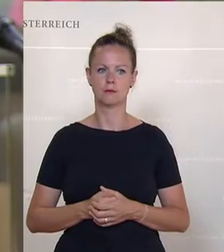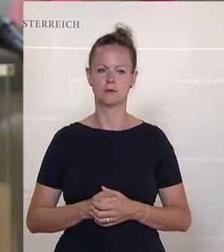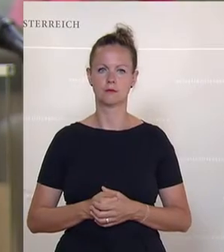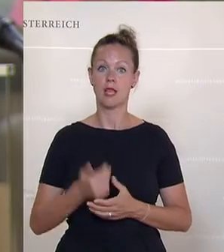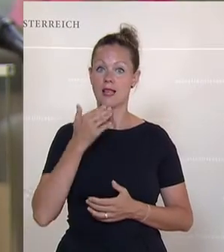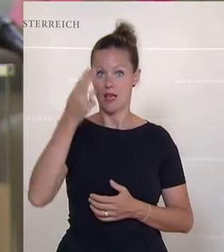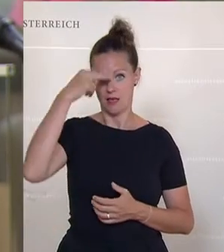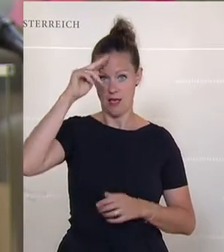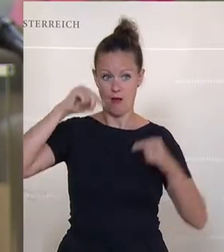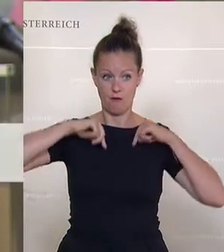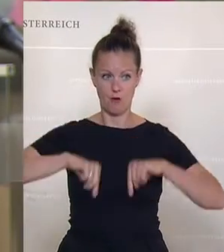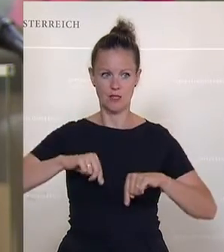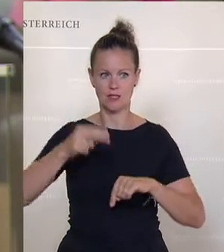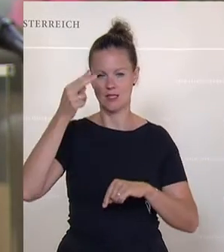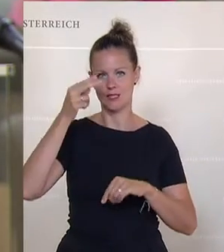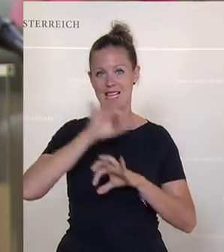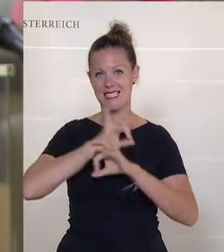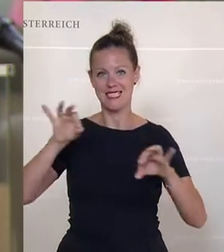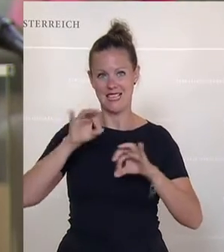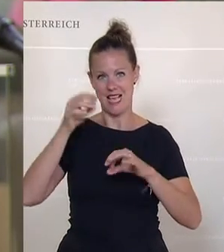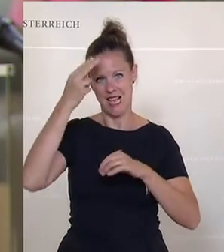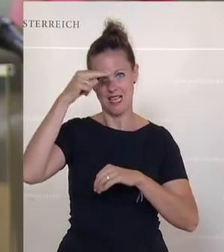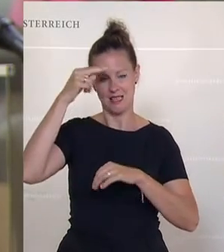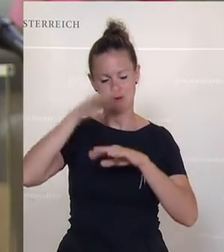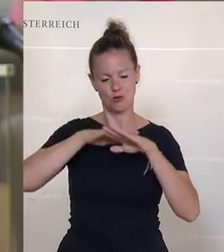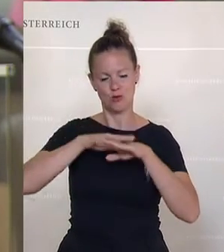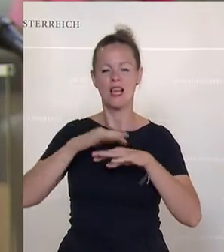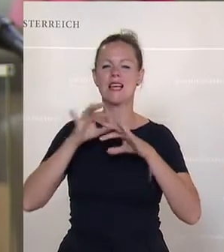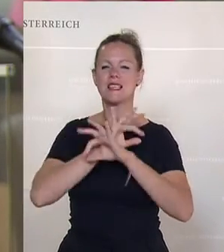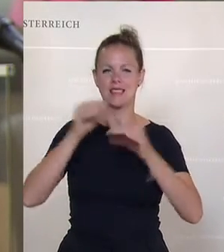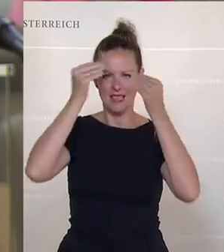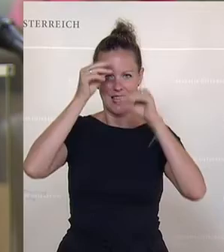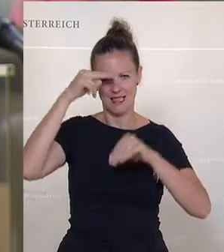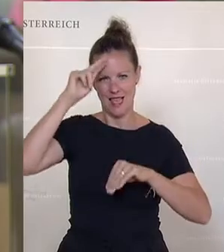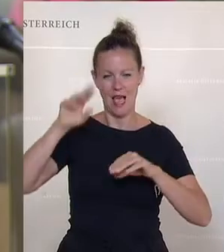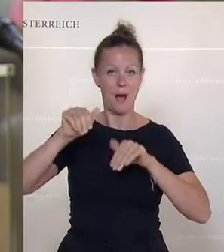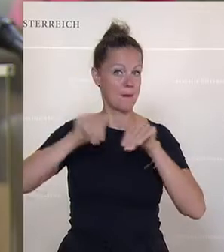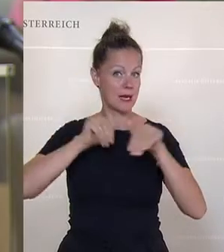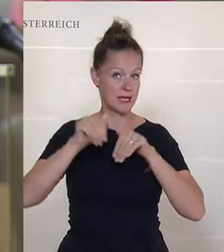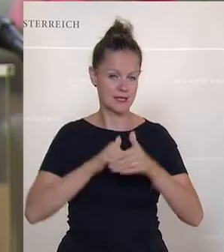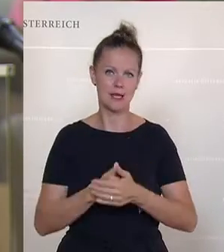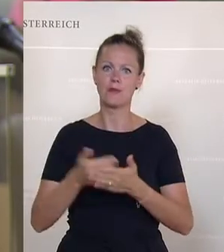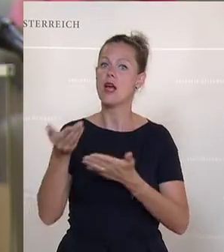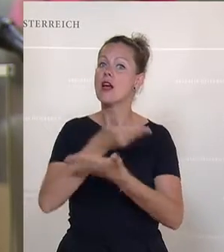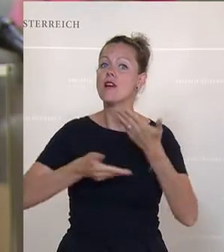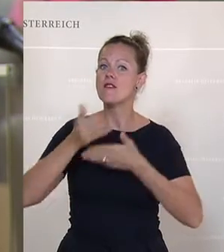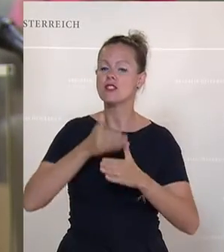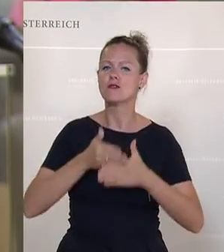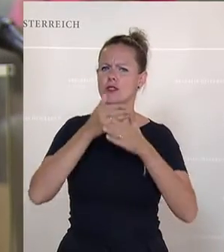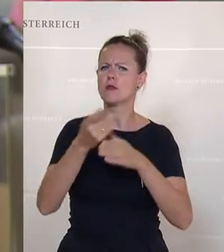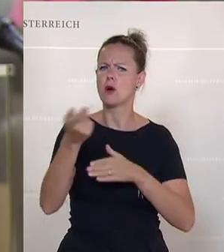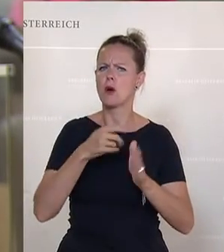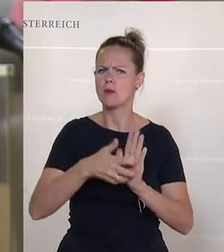Danke, Herr Vorsitzender, sehr geehrter Herr Minister. Die Wirtschaftshilfen werden zum Teil verlängert, also ich nenne den